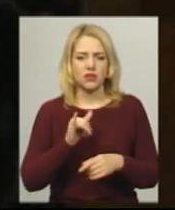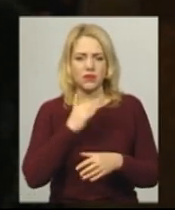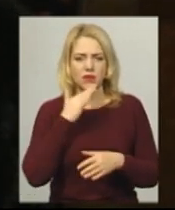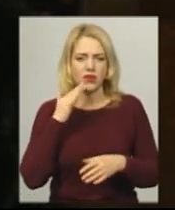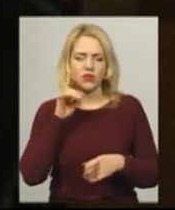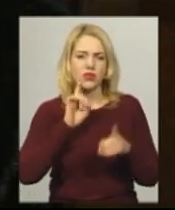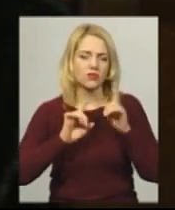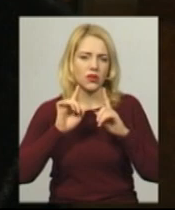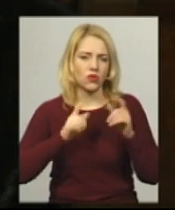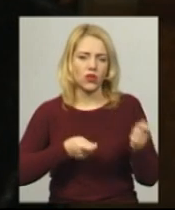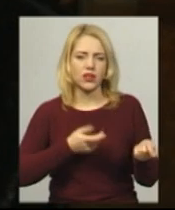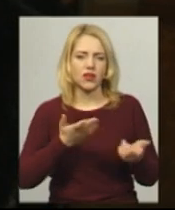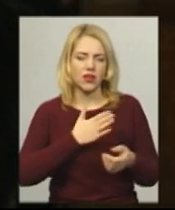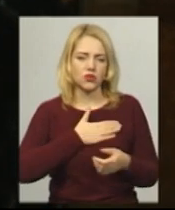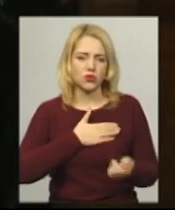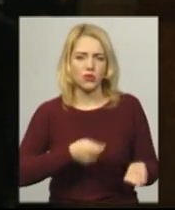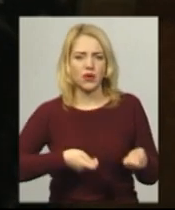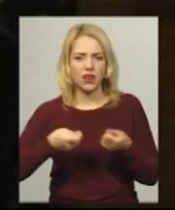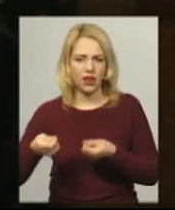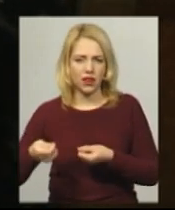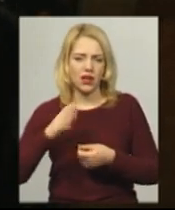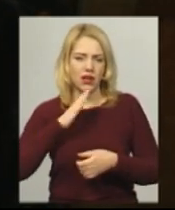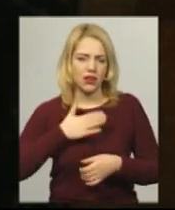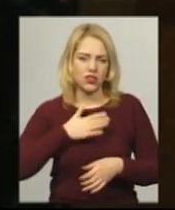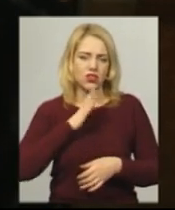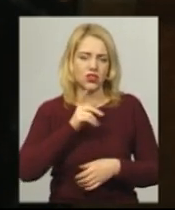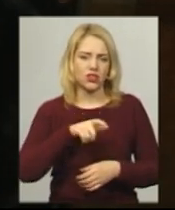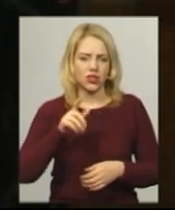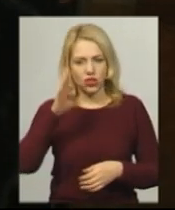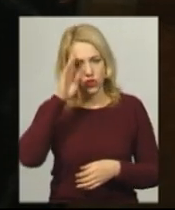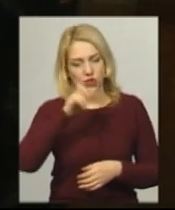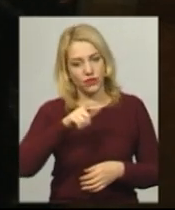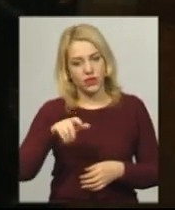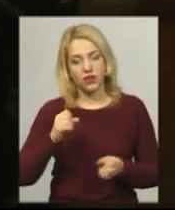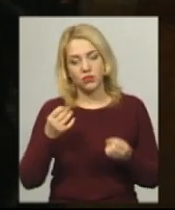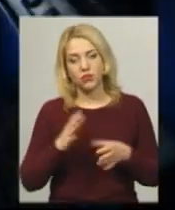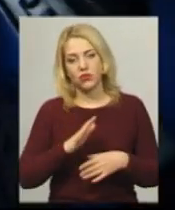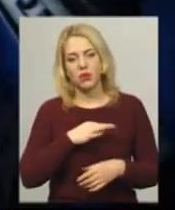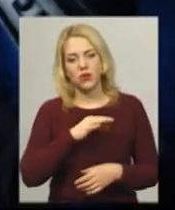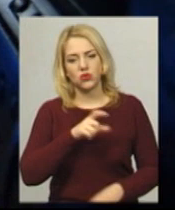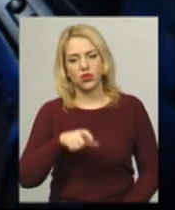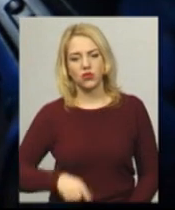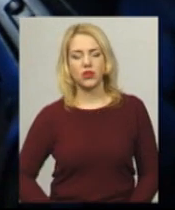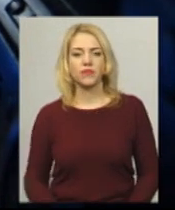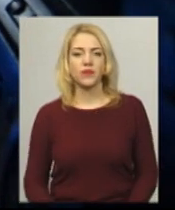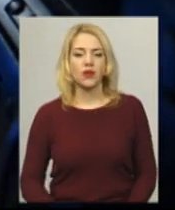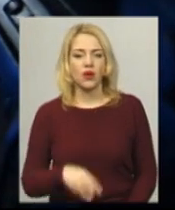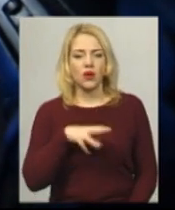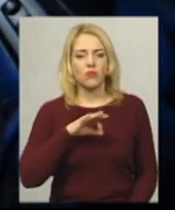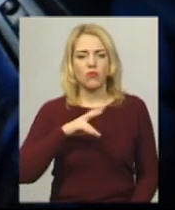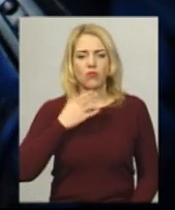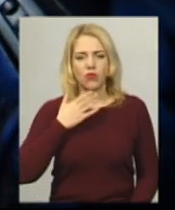-багато смаколиків, які з душою передали наші жінки, чоловіки. І просто небайдуже люди. Монологи жінок